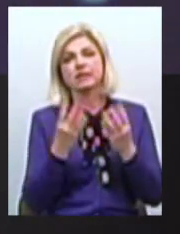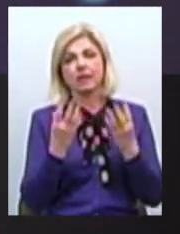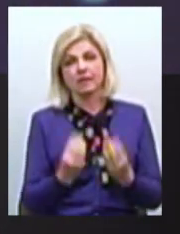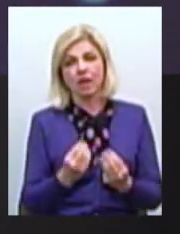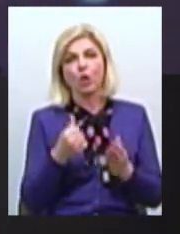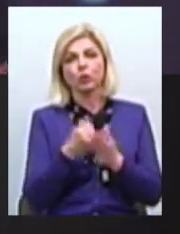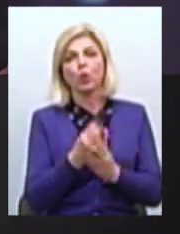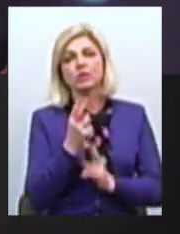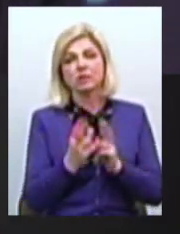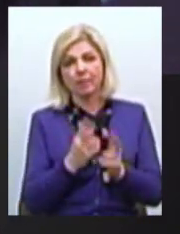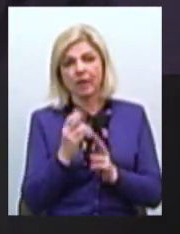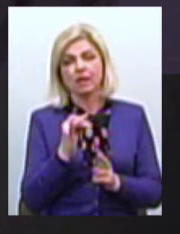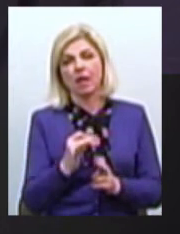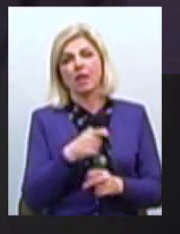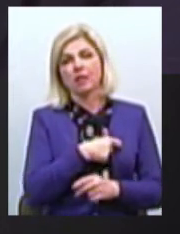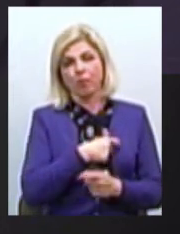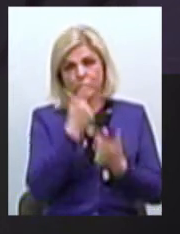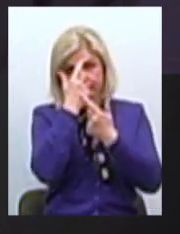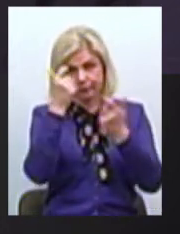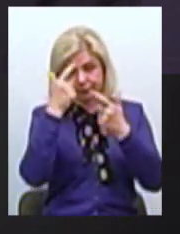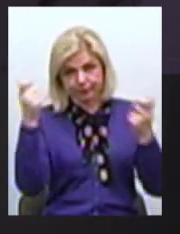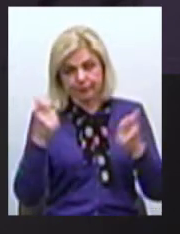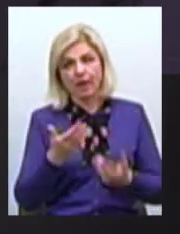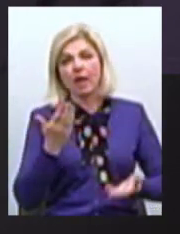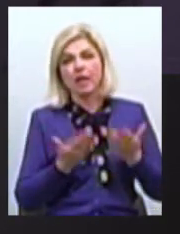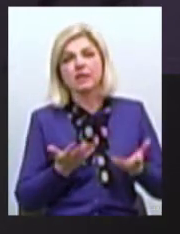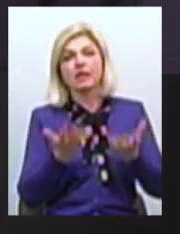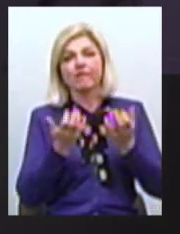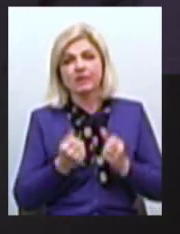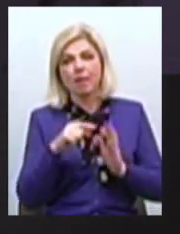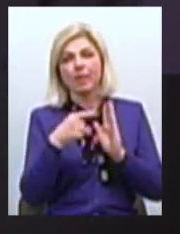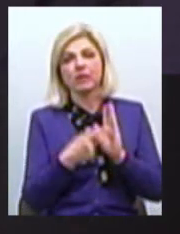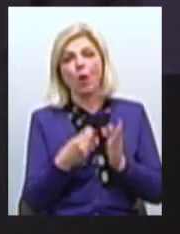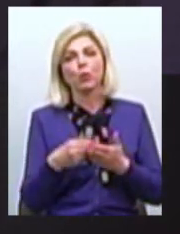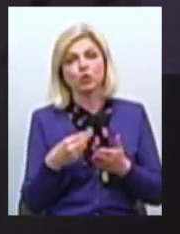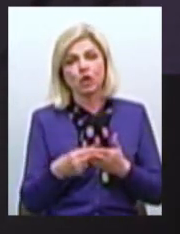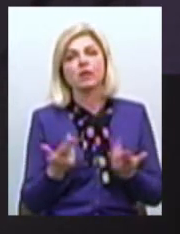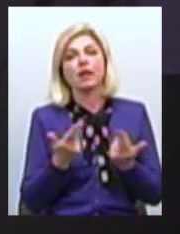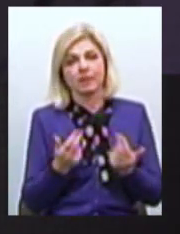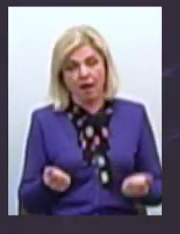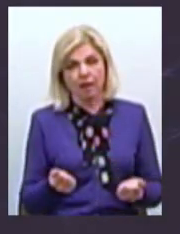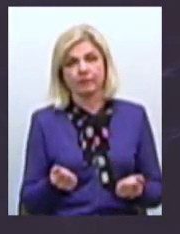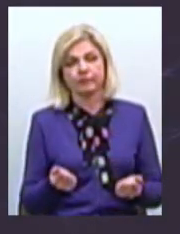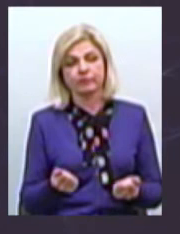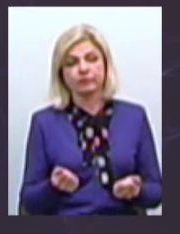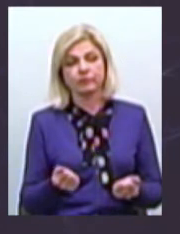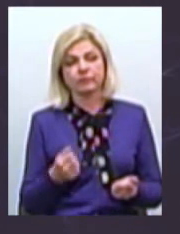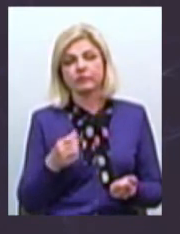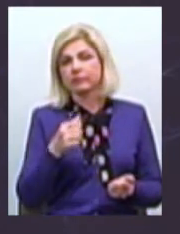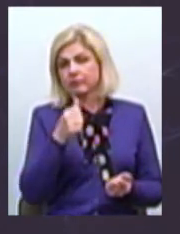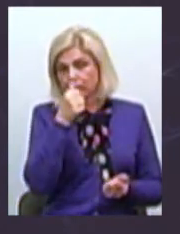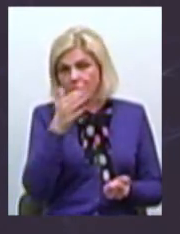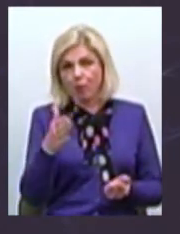ЗМІ і до депутатів доводиться до відома Тому, якщо брати питання бюджету Так, воно не могло пройти